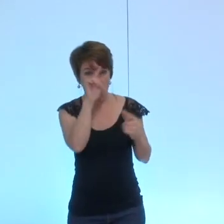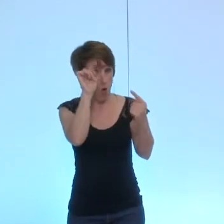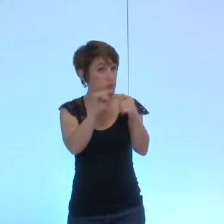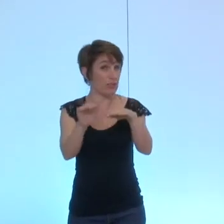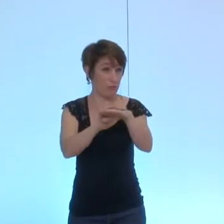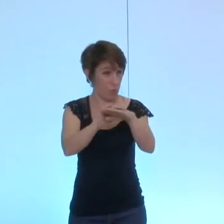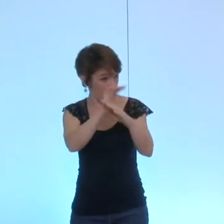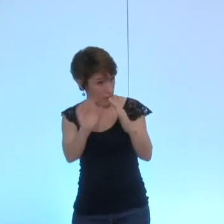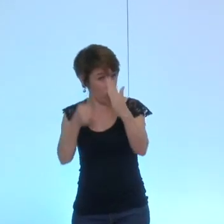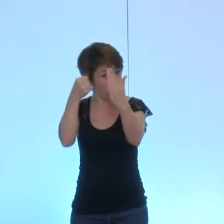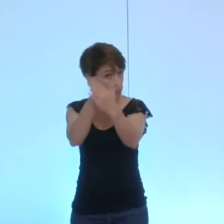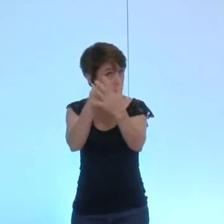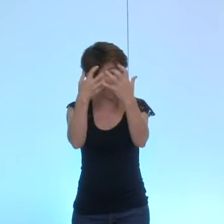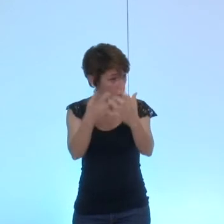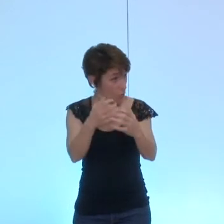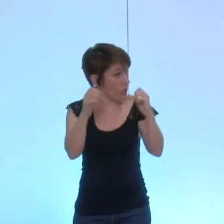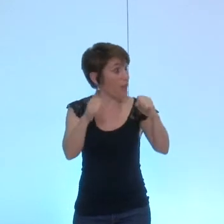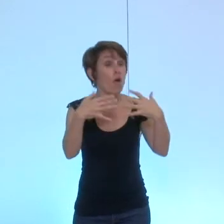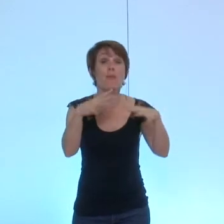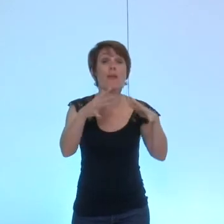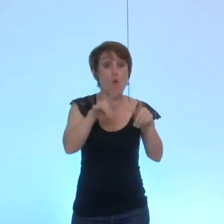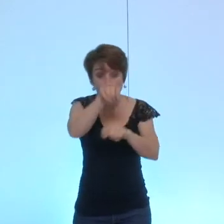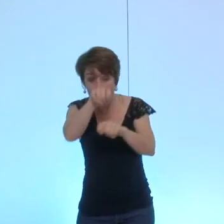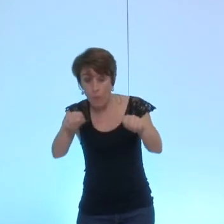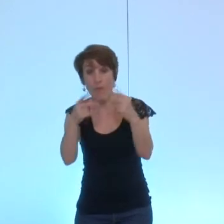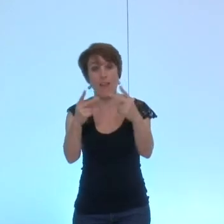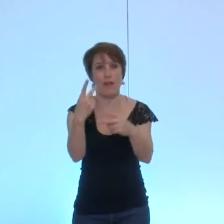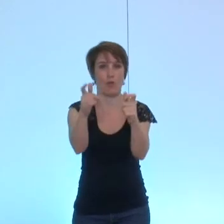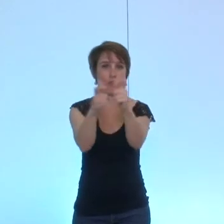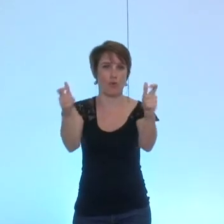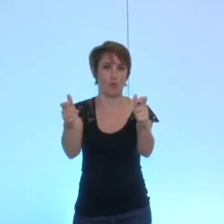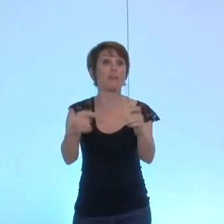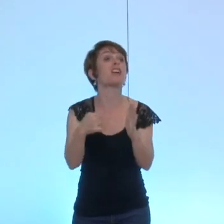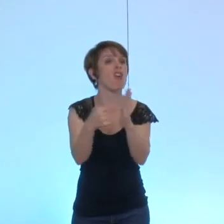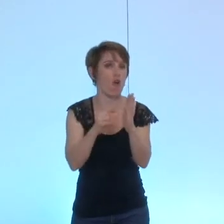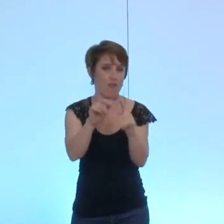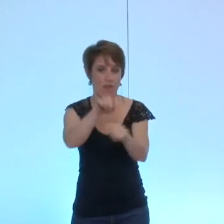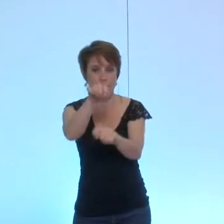politiques à l'évaluation de la valeur de cette société et quand le ferez-vous